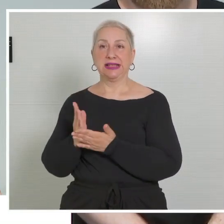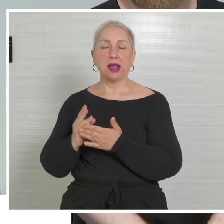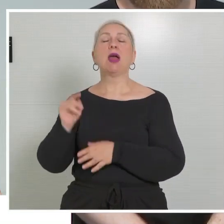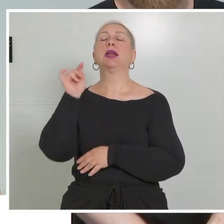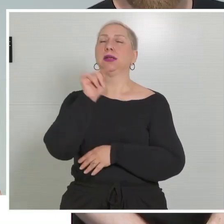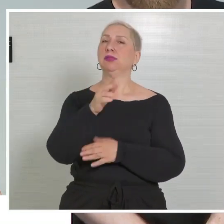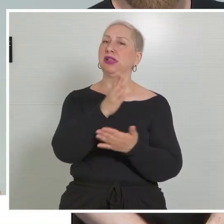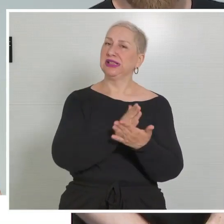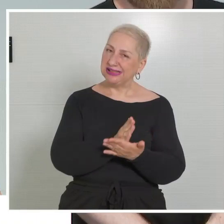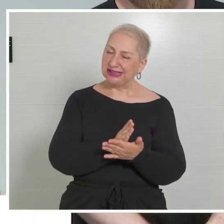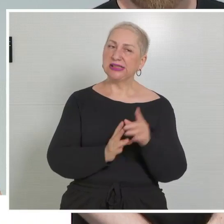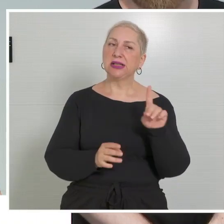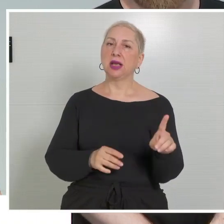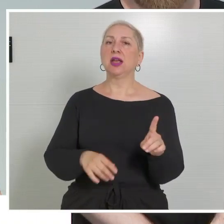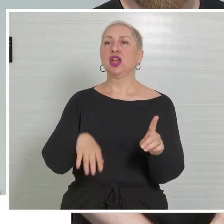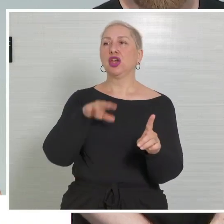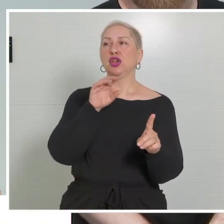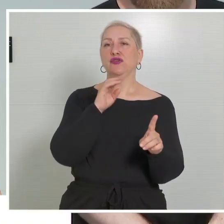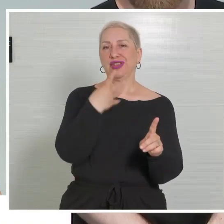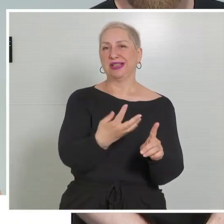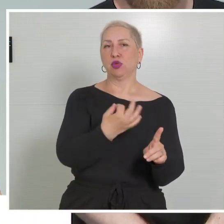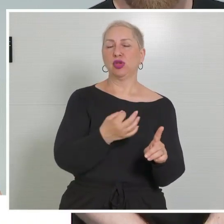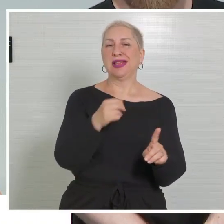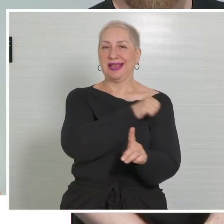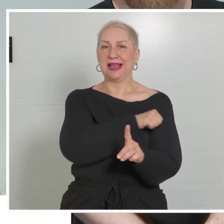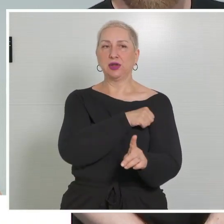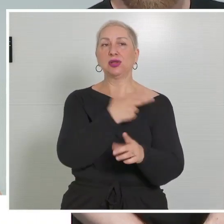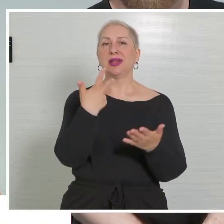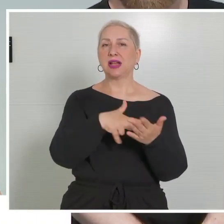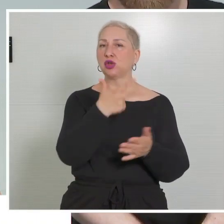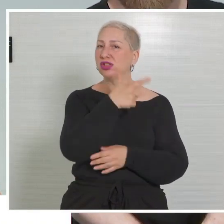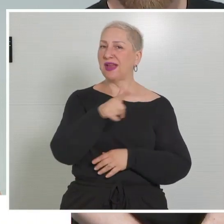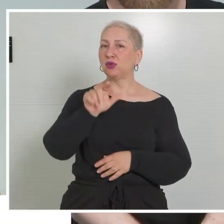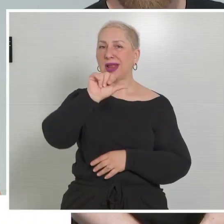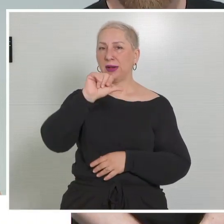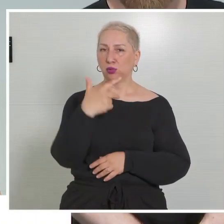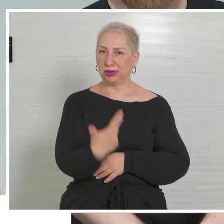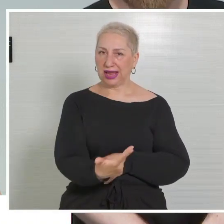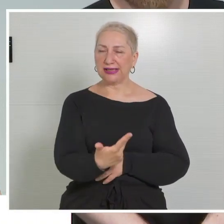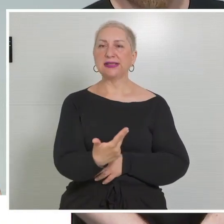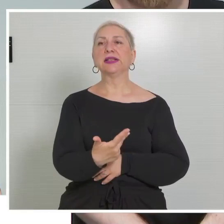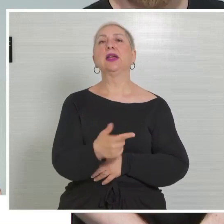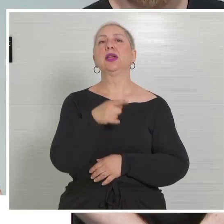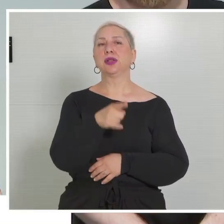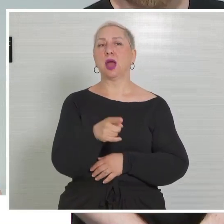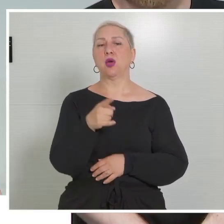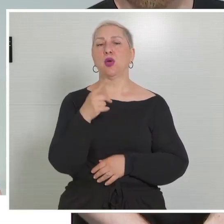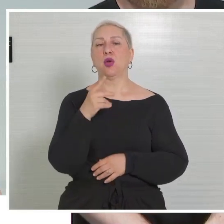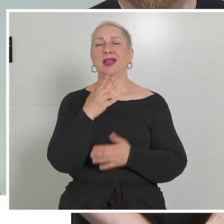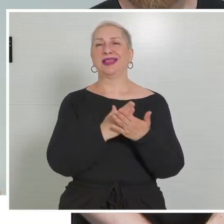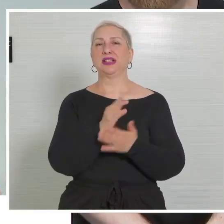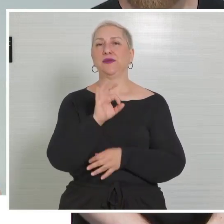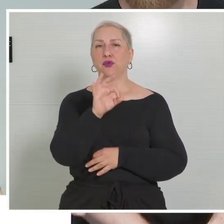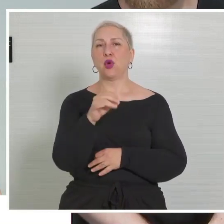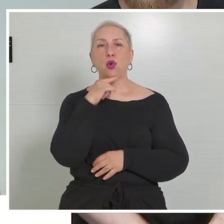40 Prozent im Rettungswesen. Das sind genau 3.231, die ihren Dienst beim Roten Kreuz, beim